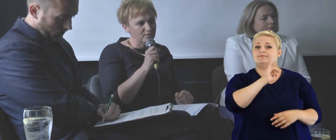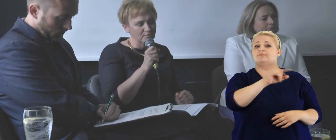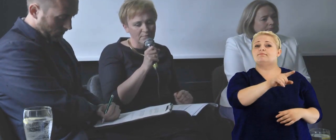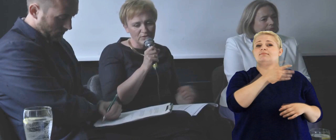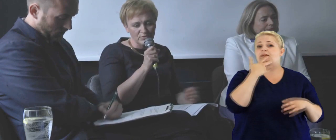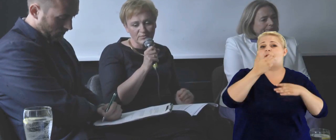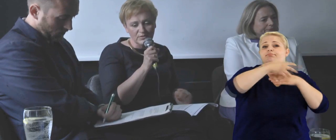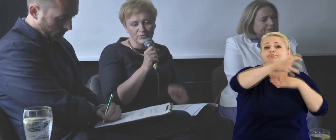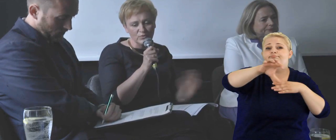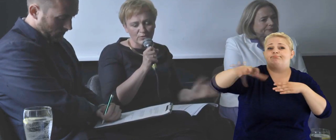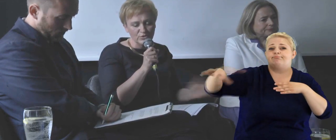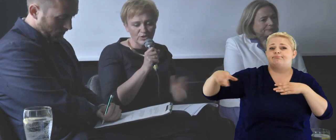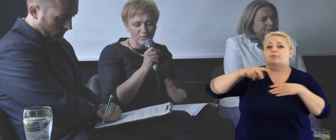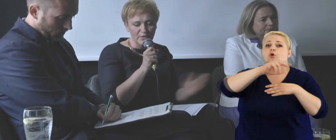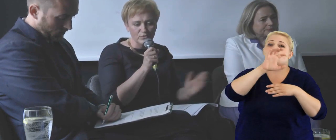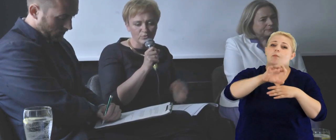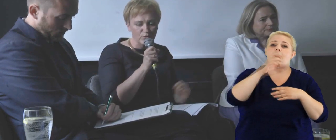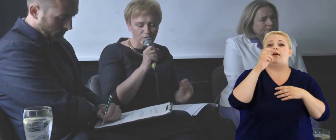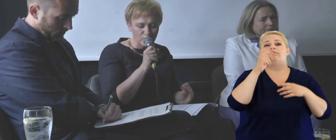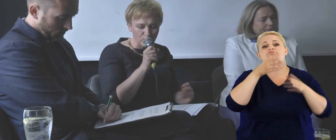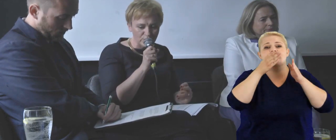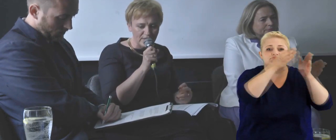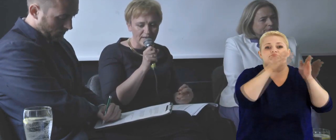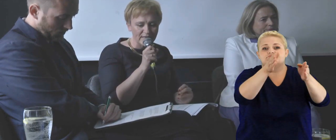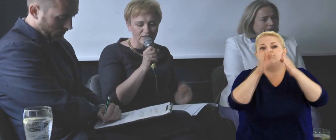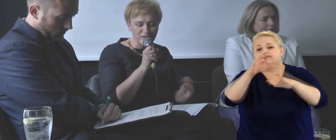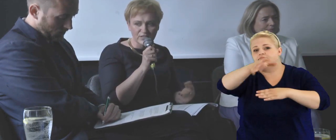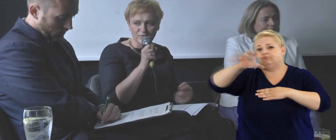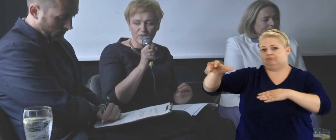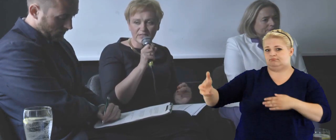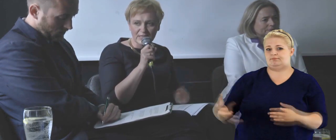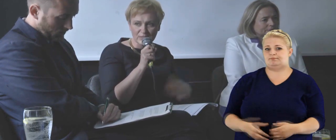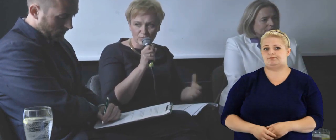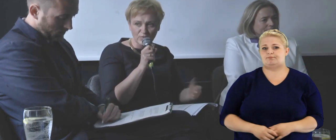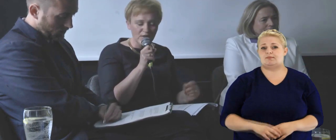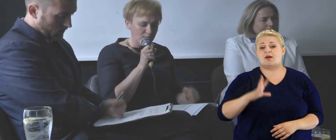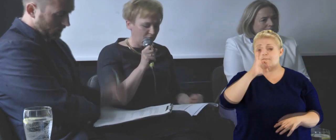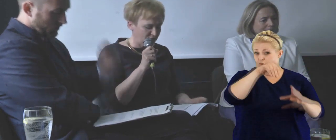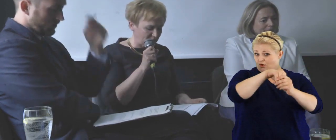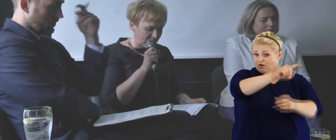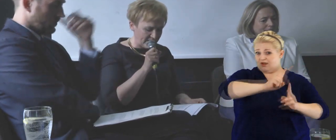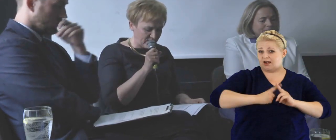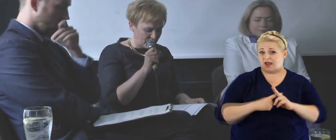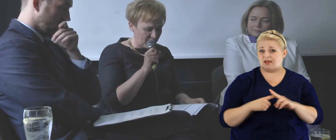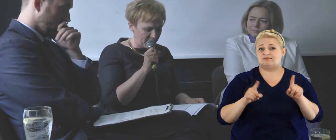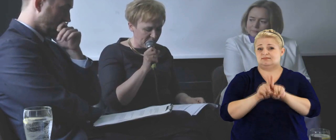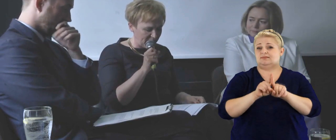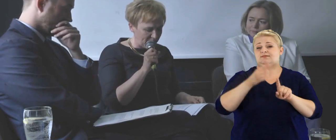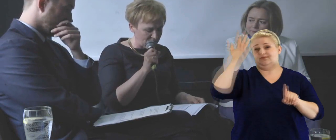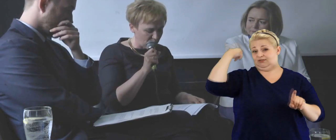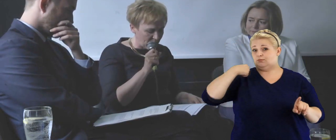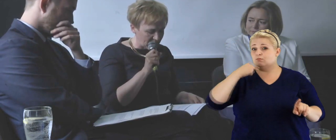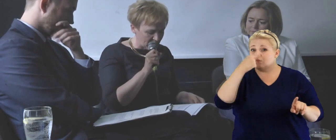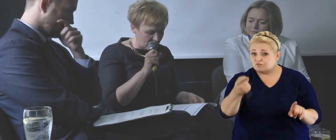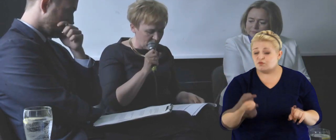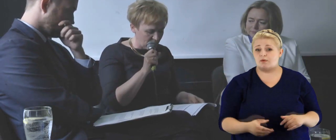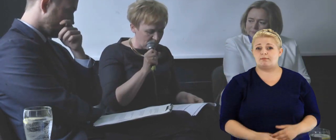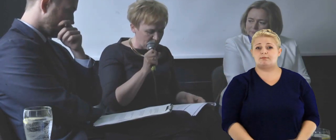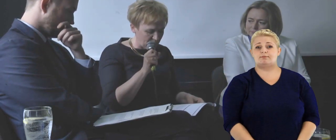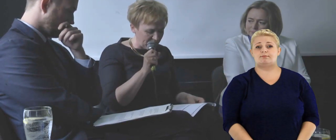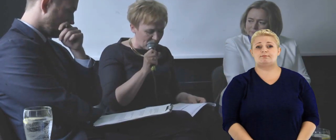czy to właśnie, i tutaj już nie robię rozróżnienia na rzecznictwo interesów, bo w tym rejestrze, tak jak Państwu